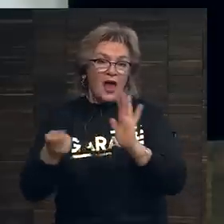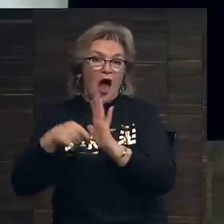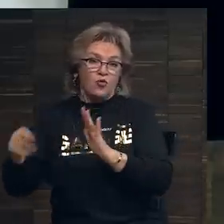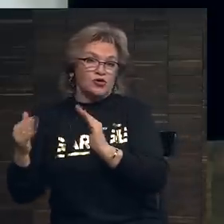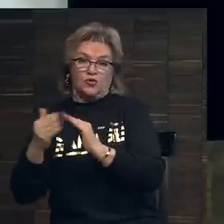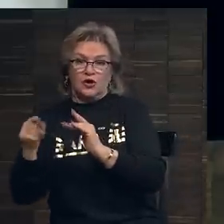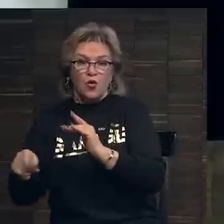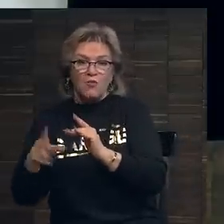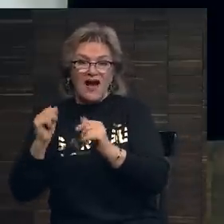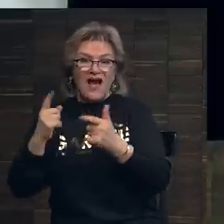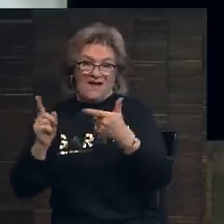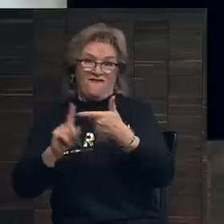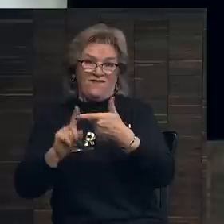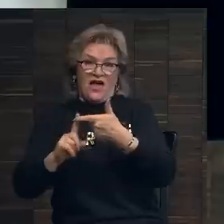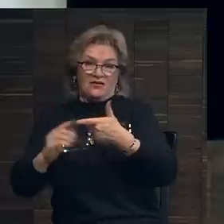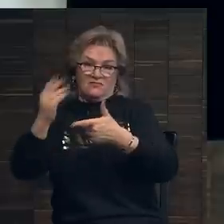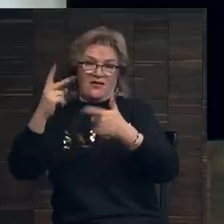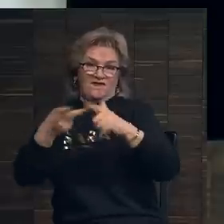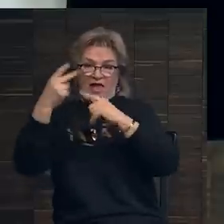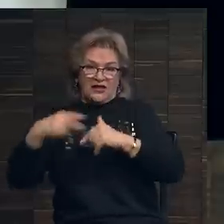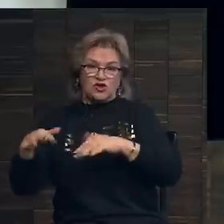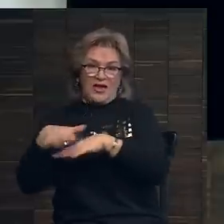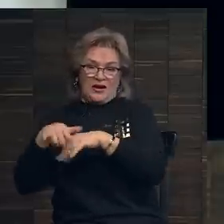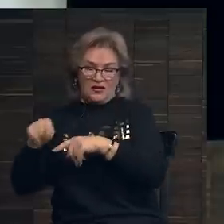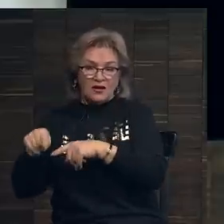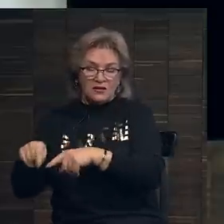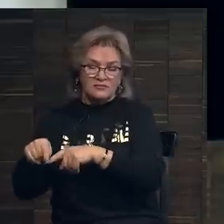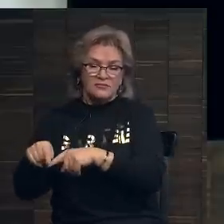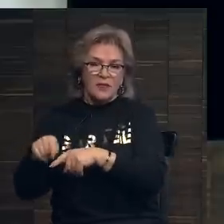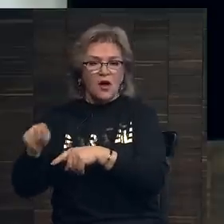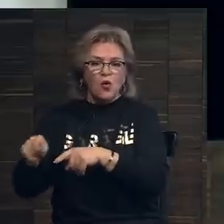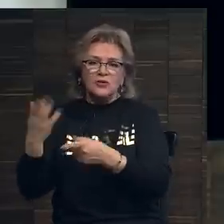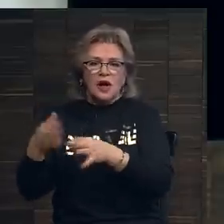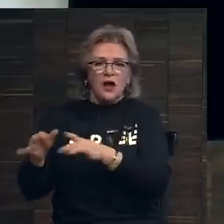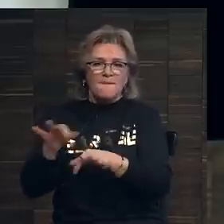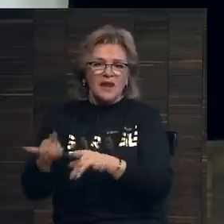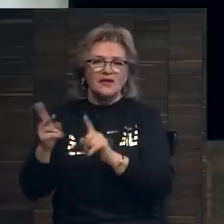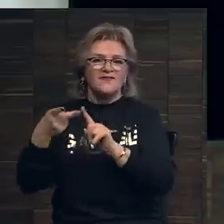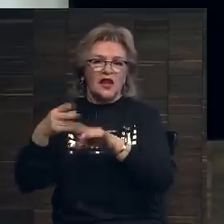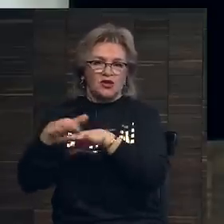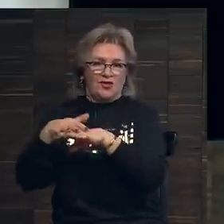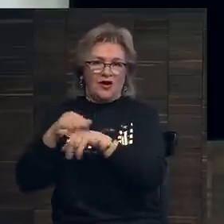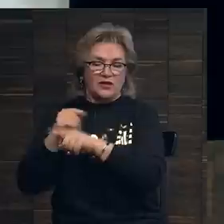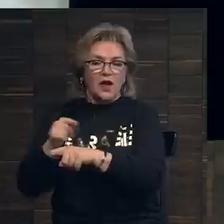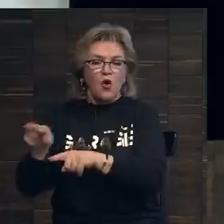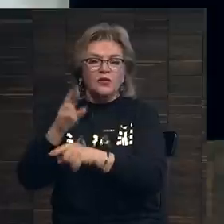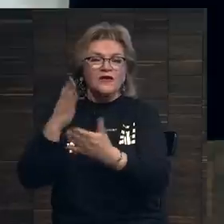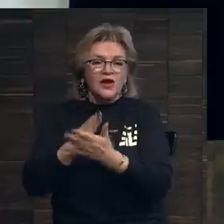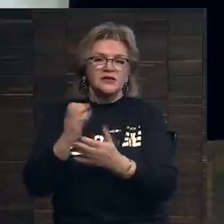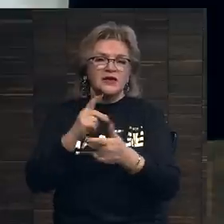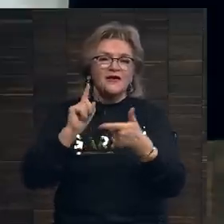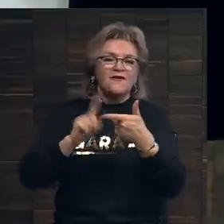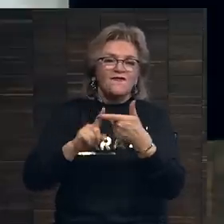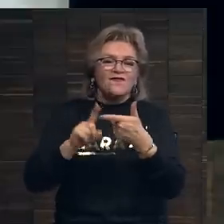Аукционный дом, как вторичный рынок, как оператор вторичного рынка, является еще и